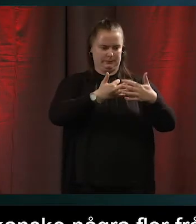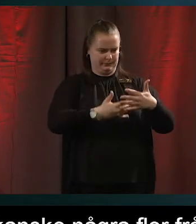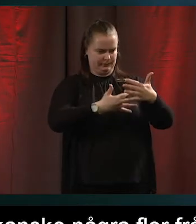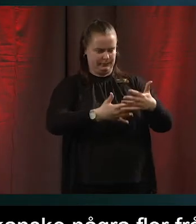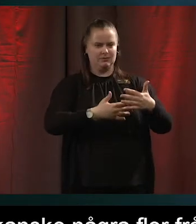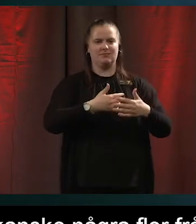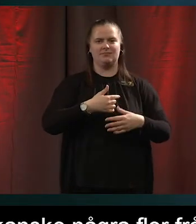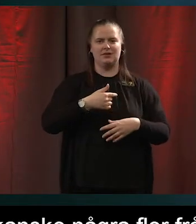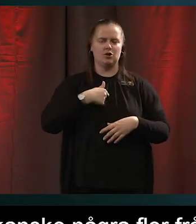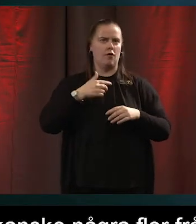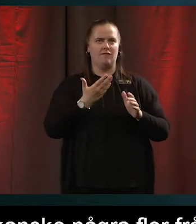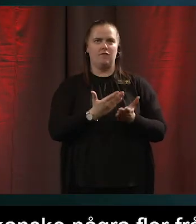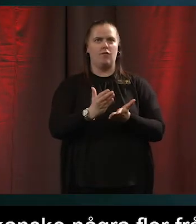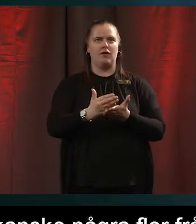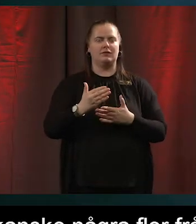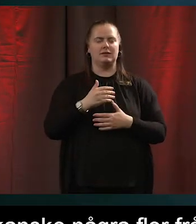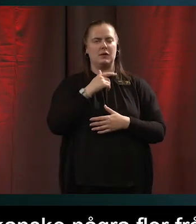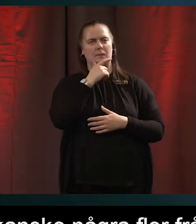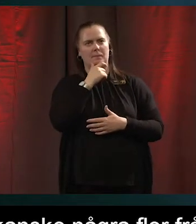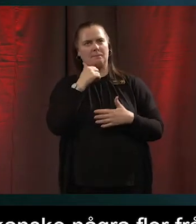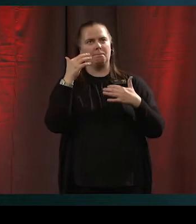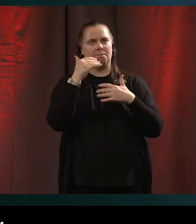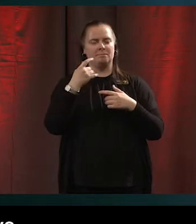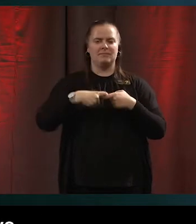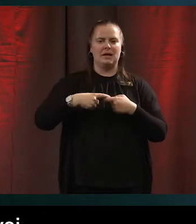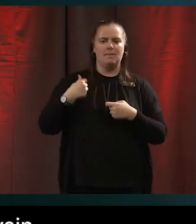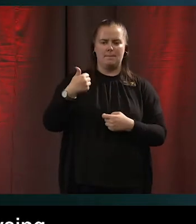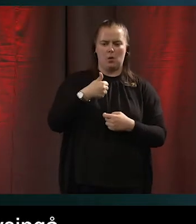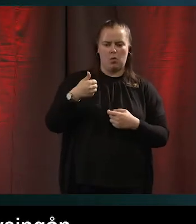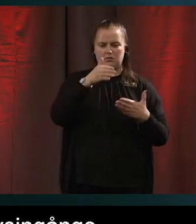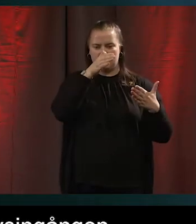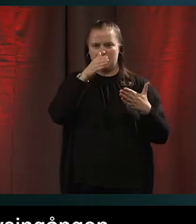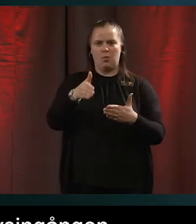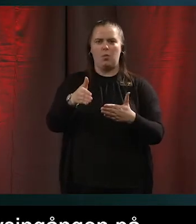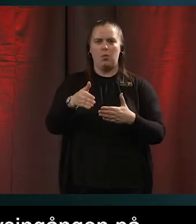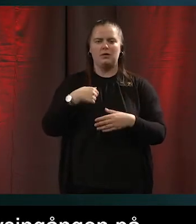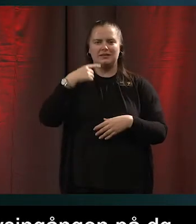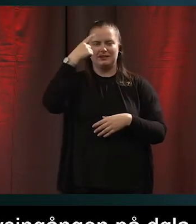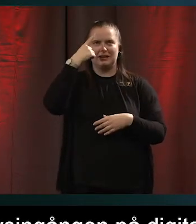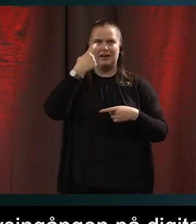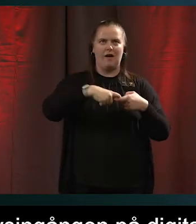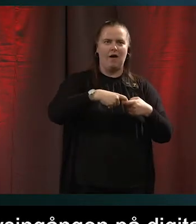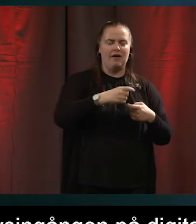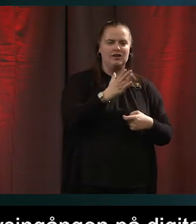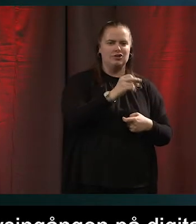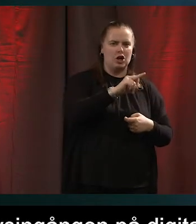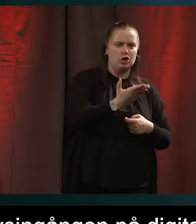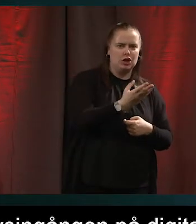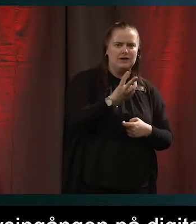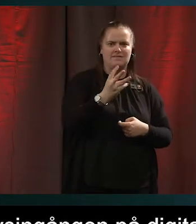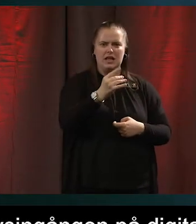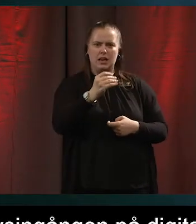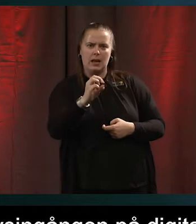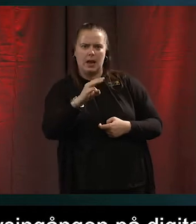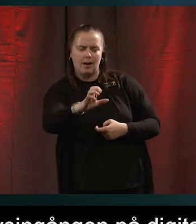behovsingången på det digitala kompensenslyftet eftersom både Pokémon Go och Jerry Williams nämns. Och här står jag i min guldhatt och